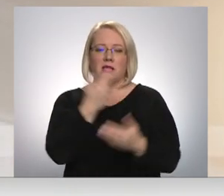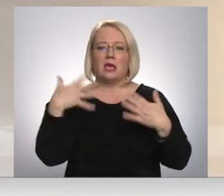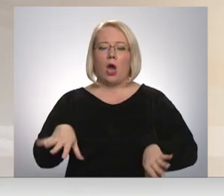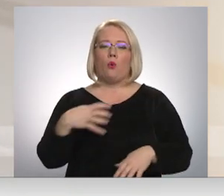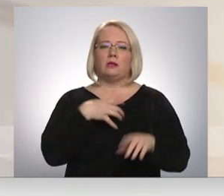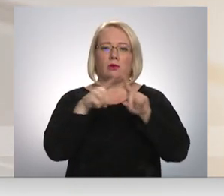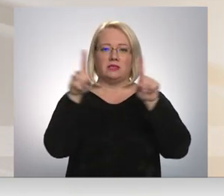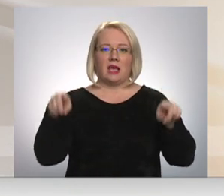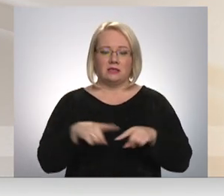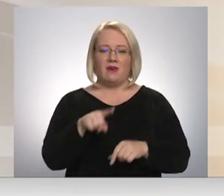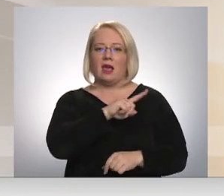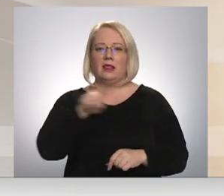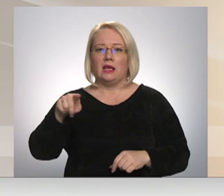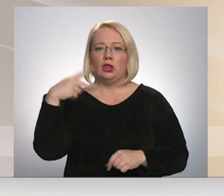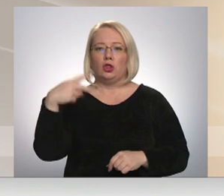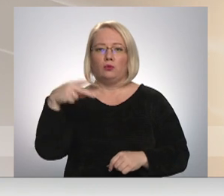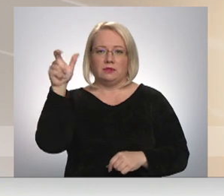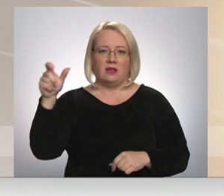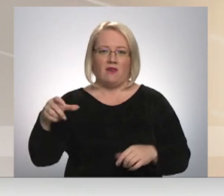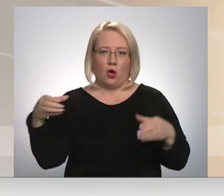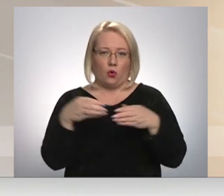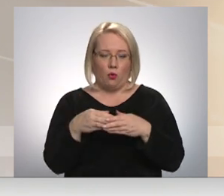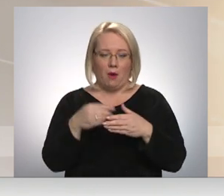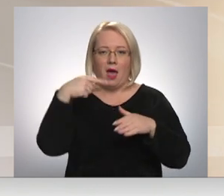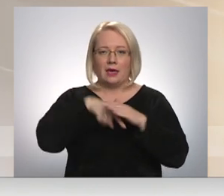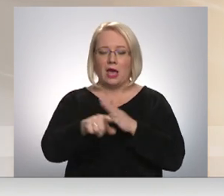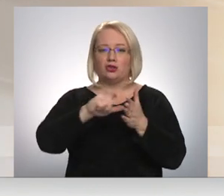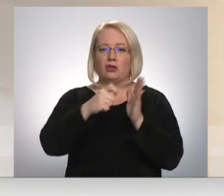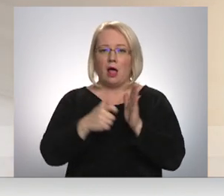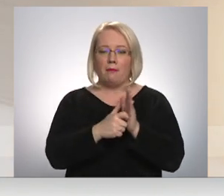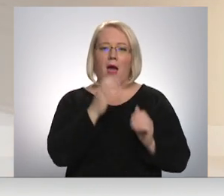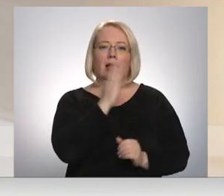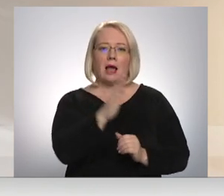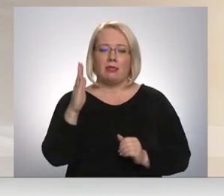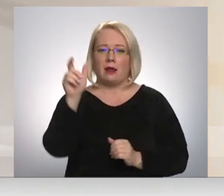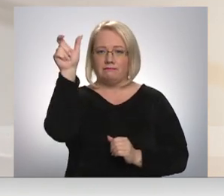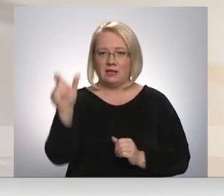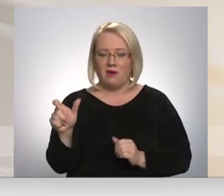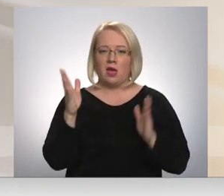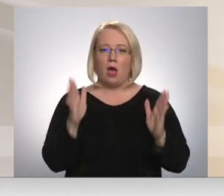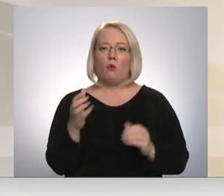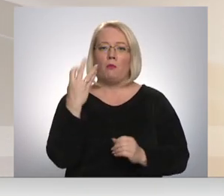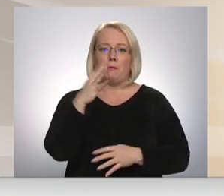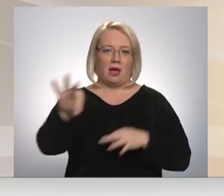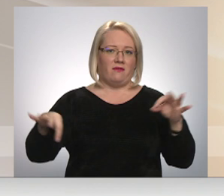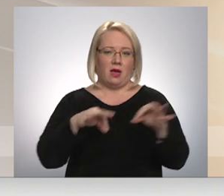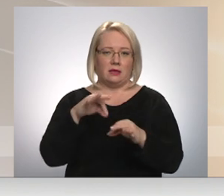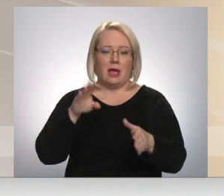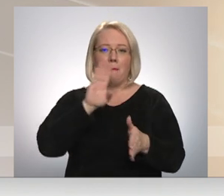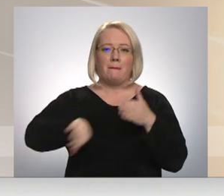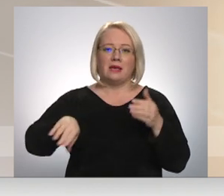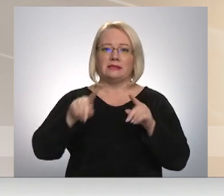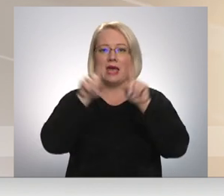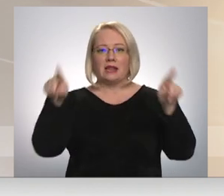certifikātu līdz 20 cilvēkiem grupā. Iekštelpās katram dalībniekam jāatvēl 15 kvadrātmetri. Bez certifikāta tikai individuālas